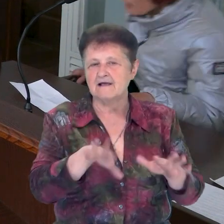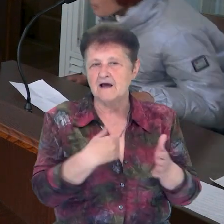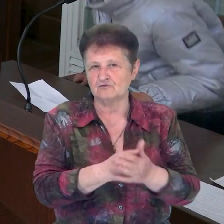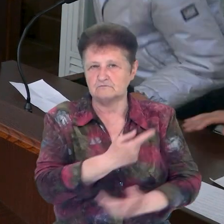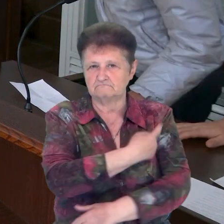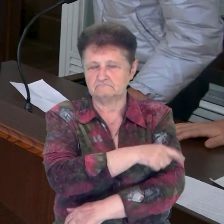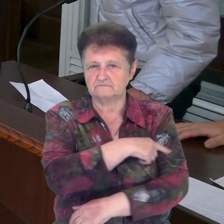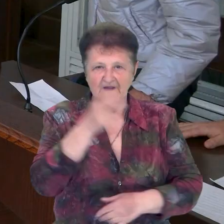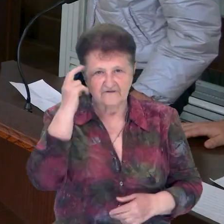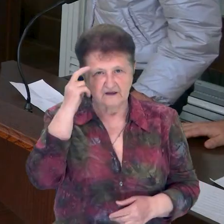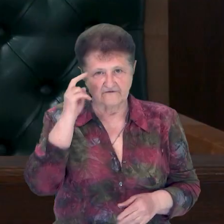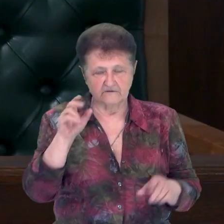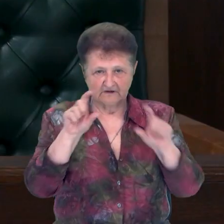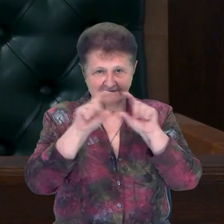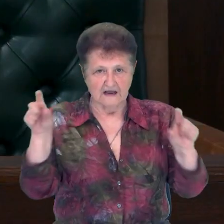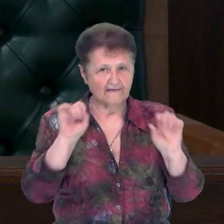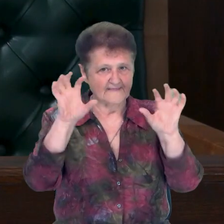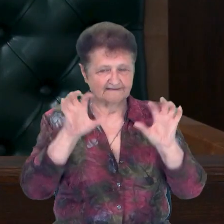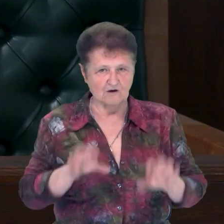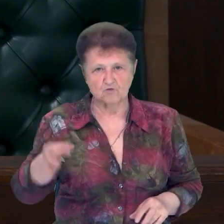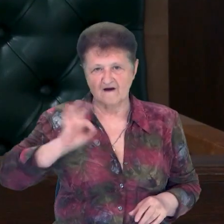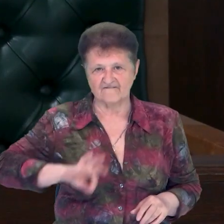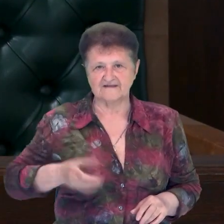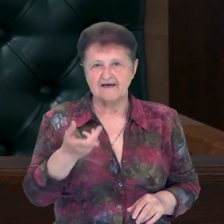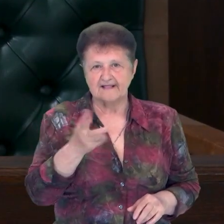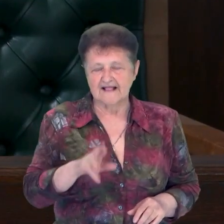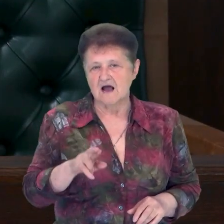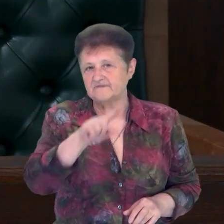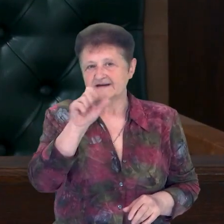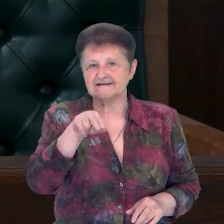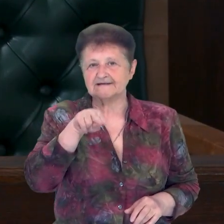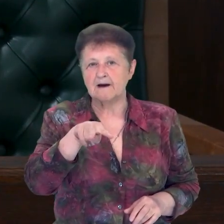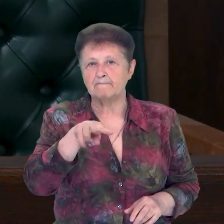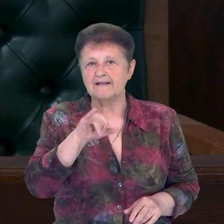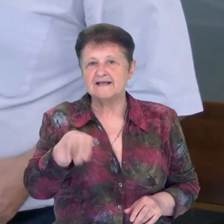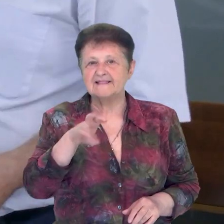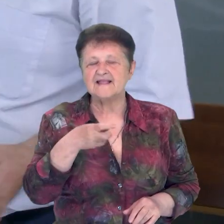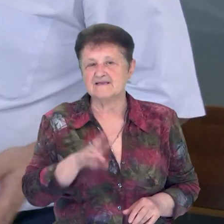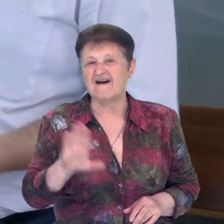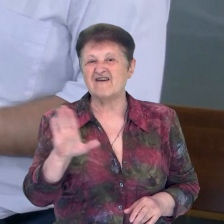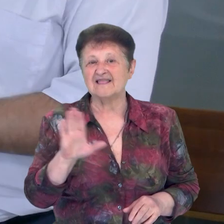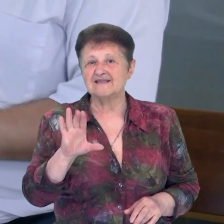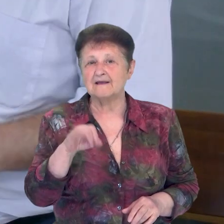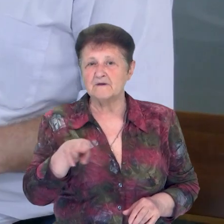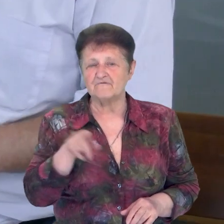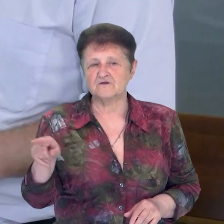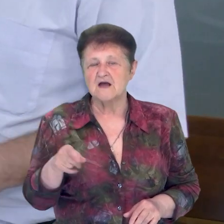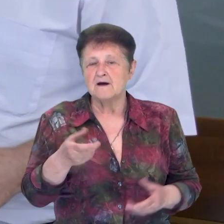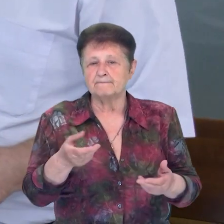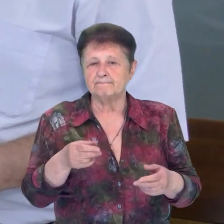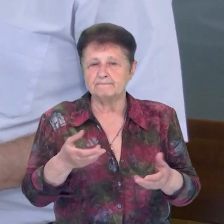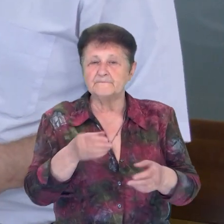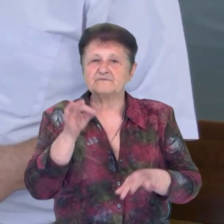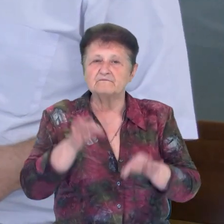медицини, заклад незаконно використав для запліднення Валентини Підвербної. Жінка просила визнати її матір'ю-доньки